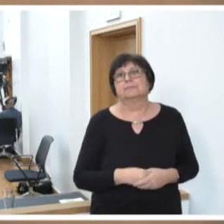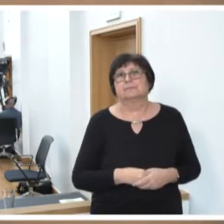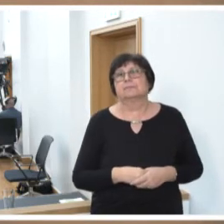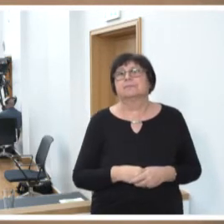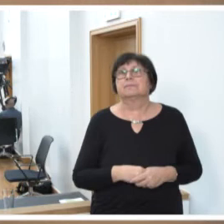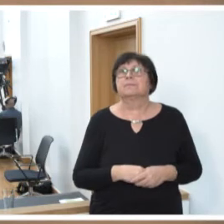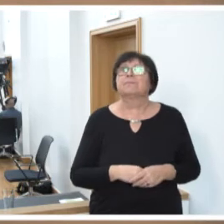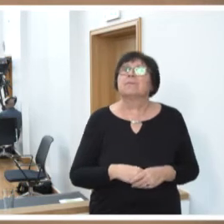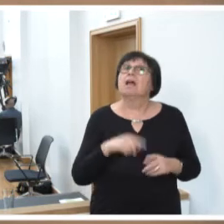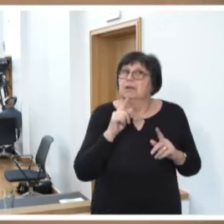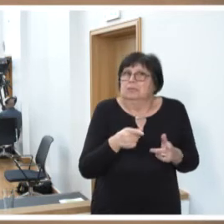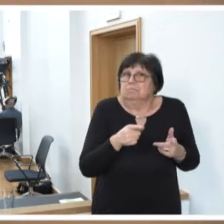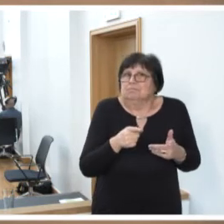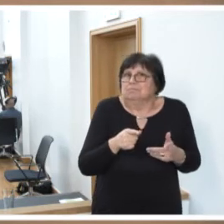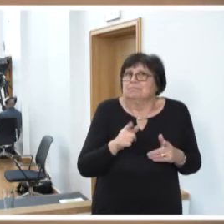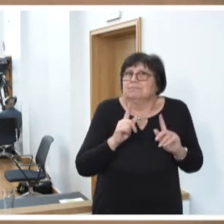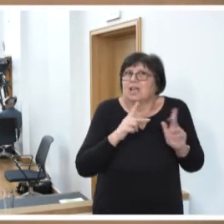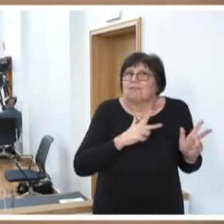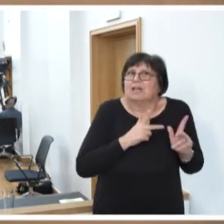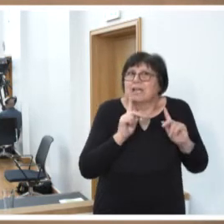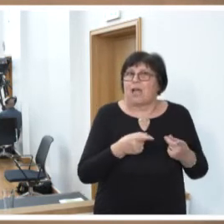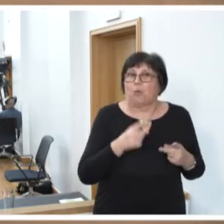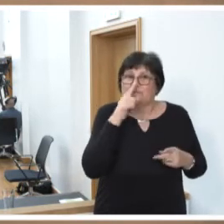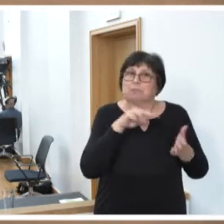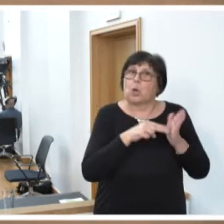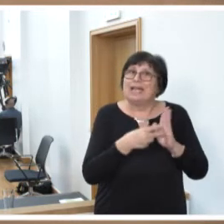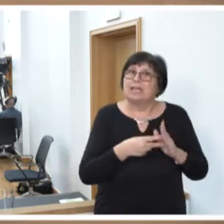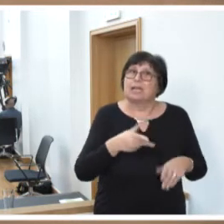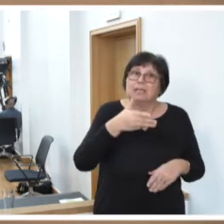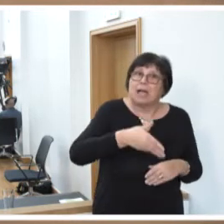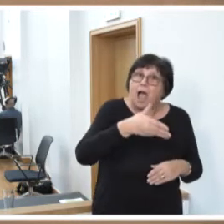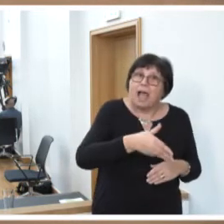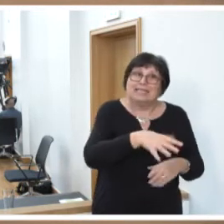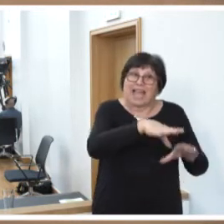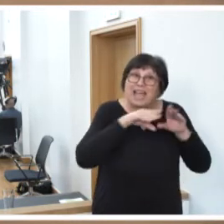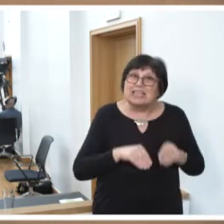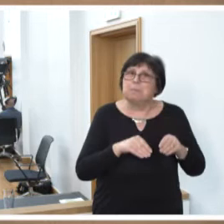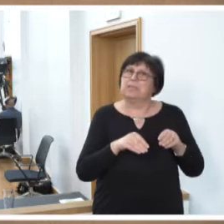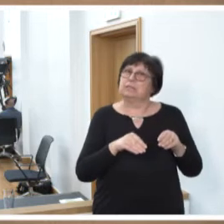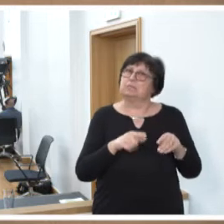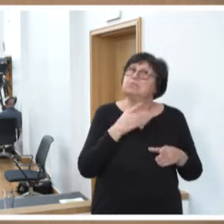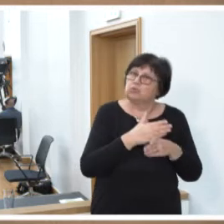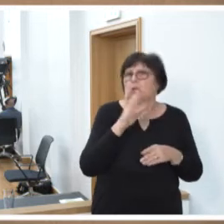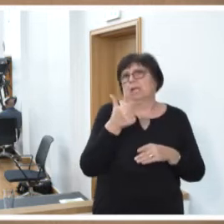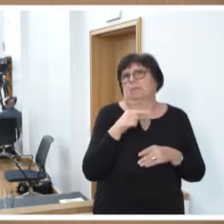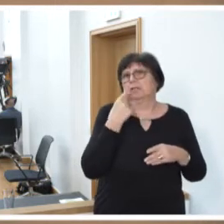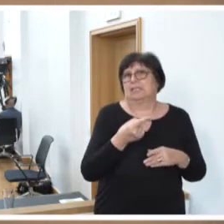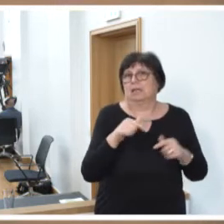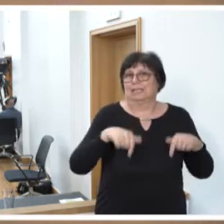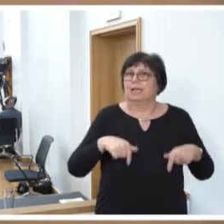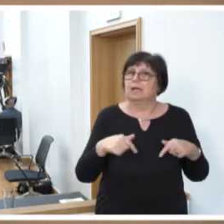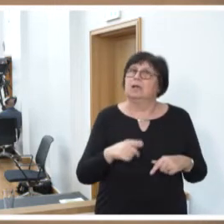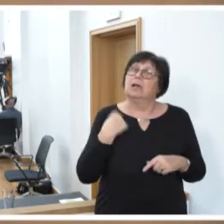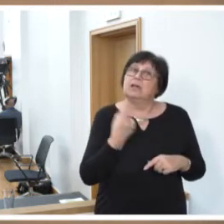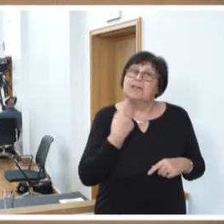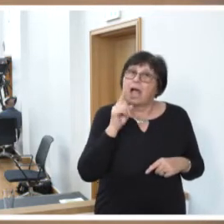Und das heißt dann aber auch, wenn die Politik diese ausgestreckte Hand entgegen nimmt, ich habe das hier auch schon einmal gesagt, dass wir dann aber